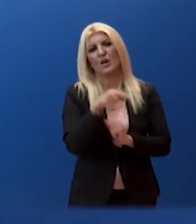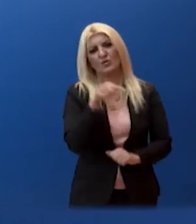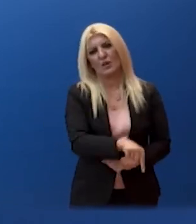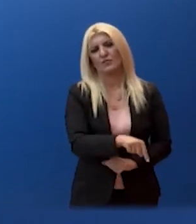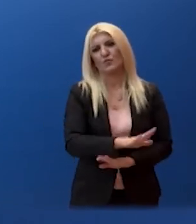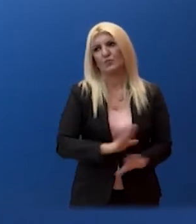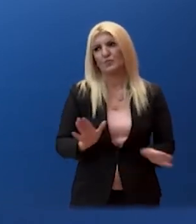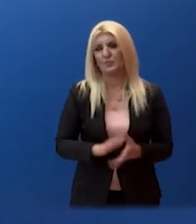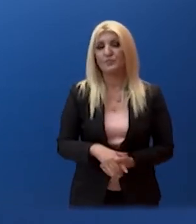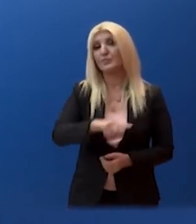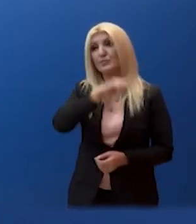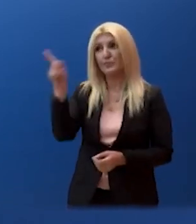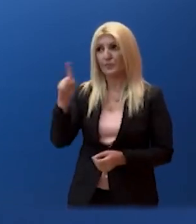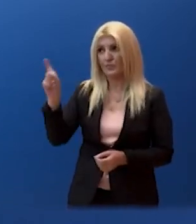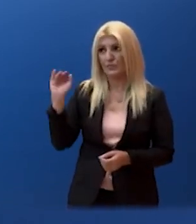Παρακαλώ.